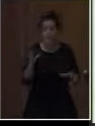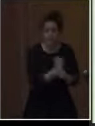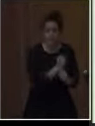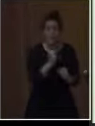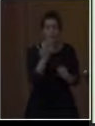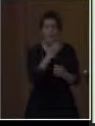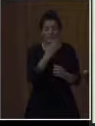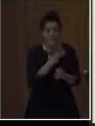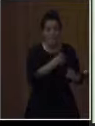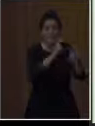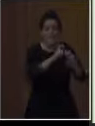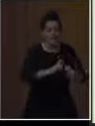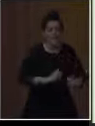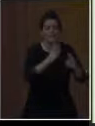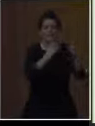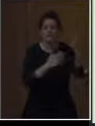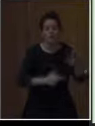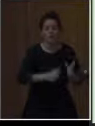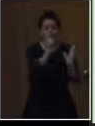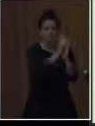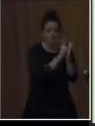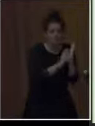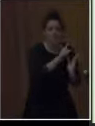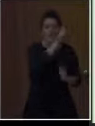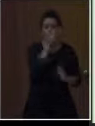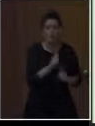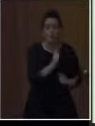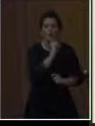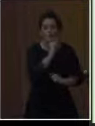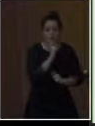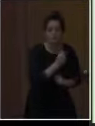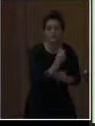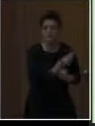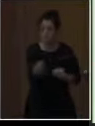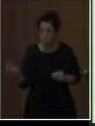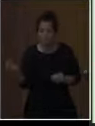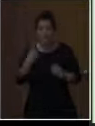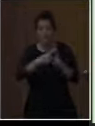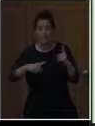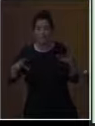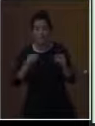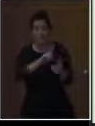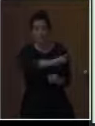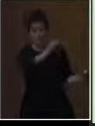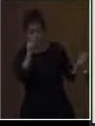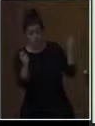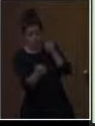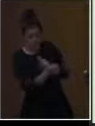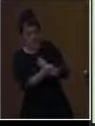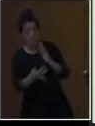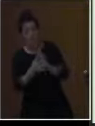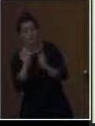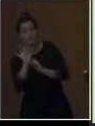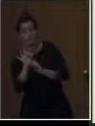Εκπώνησαν ερωτηματολόγια, με βάση τους κανονισμούς που διέπουν τις έρευνες. Τα ψηφιοποίησαν για να τα συμπληρώσουν